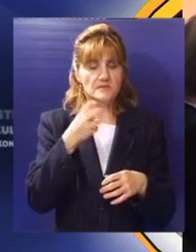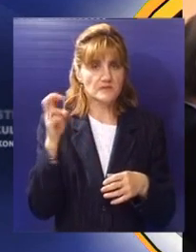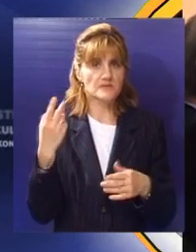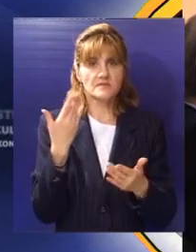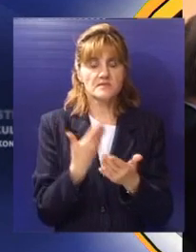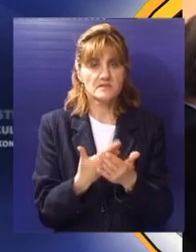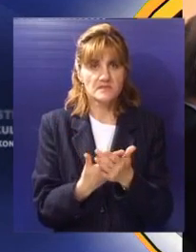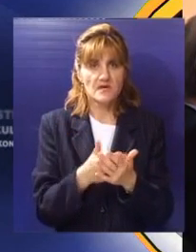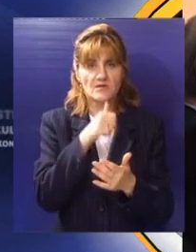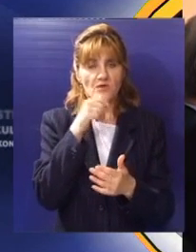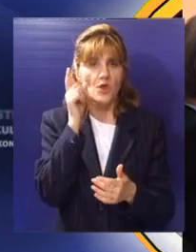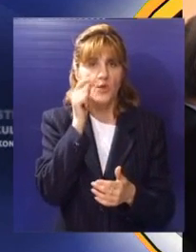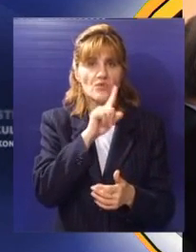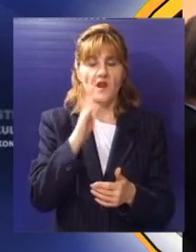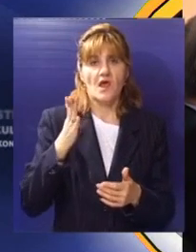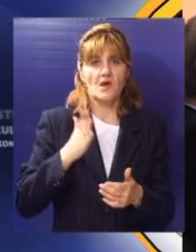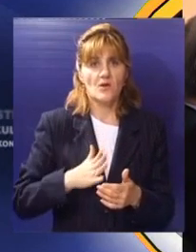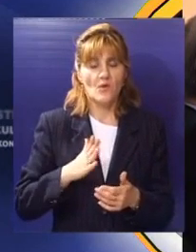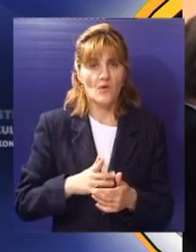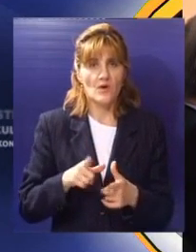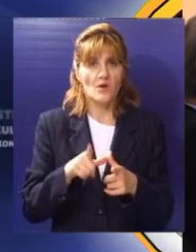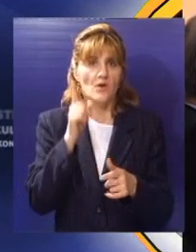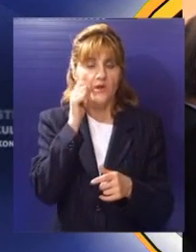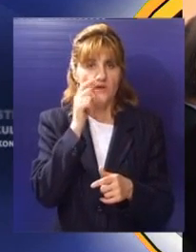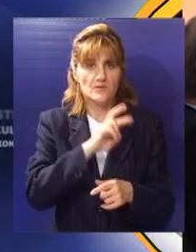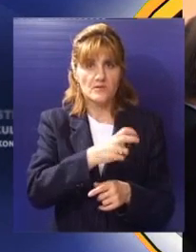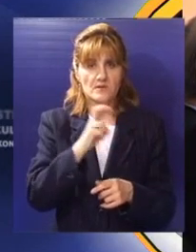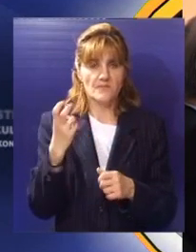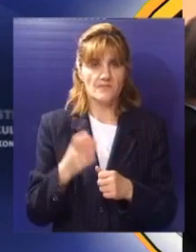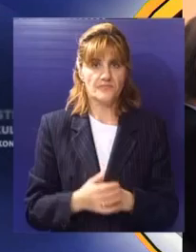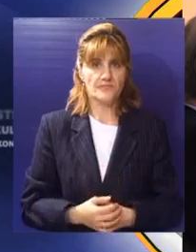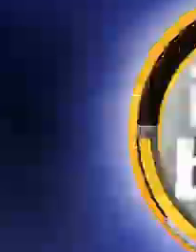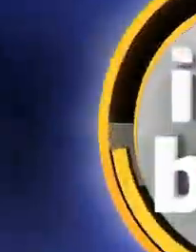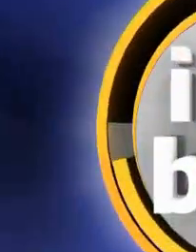stvorila je i odnos prema vlasti i odnos na vlasti koji nije u službi građana.